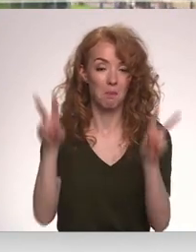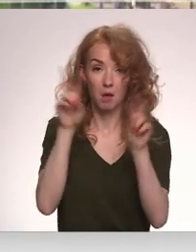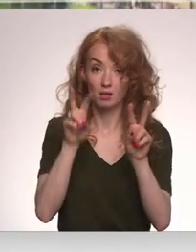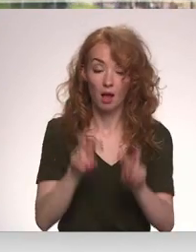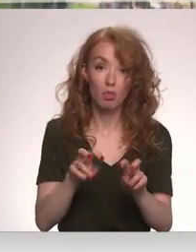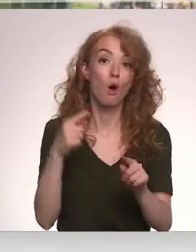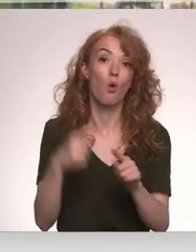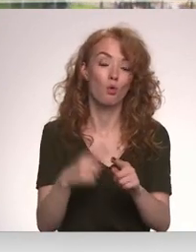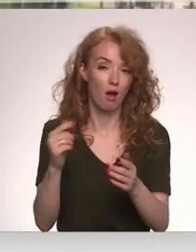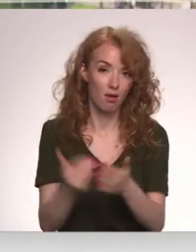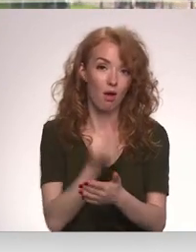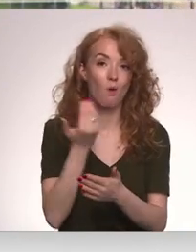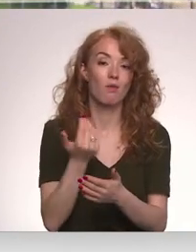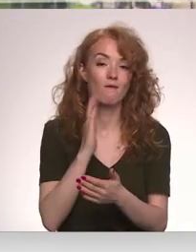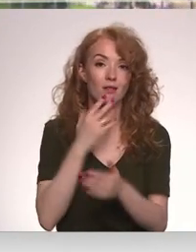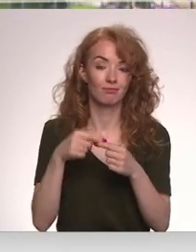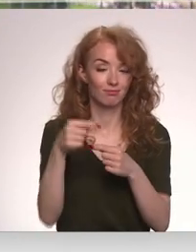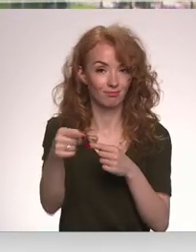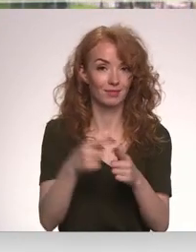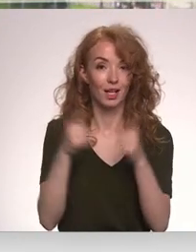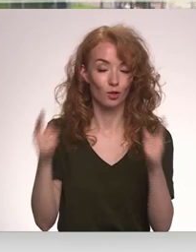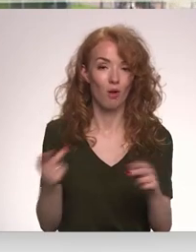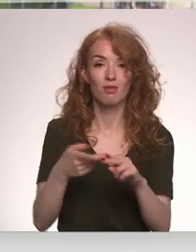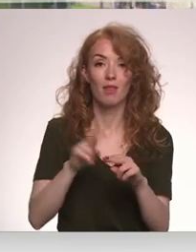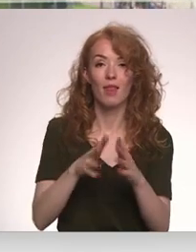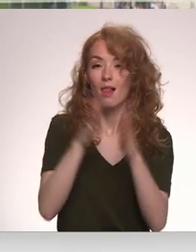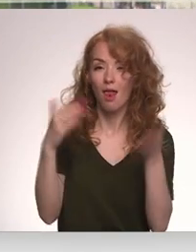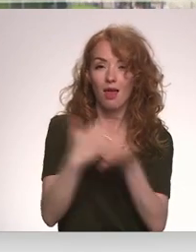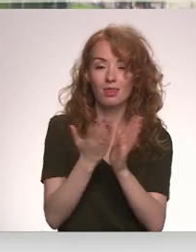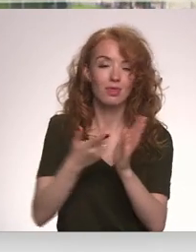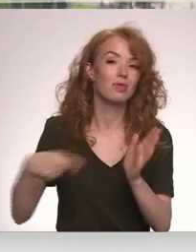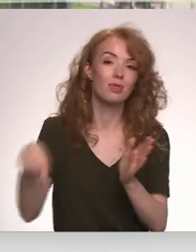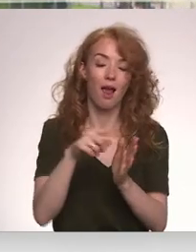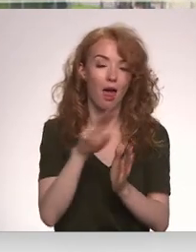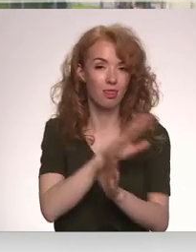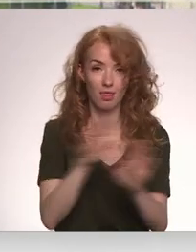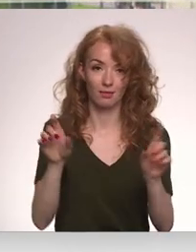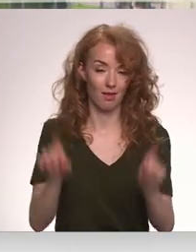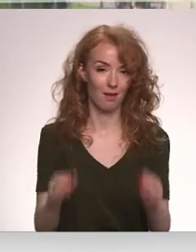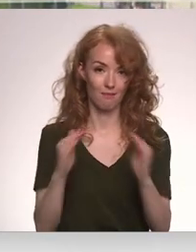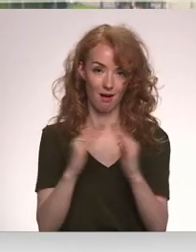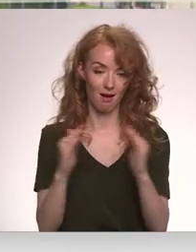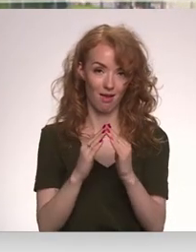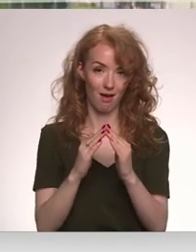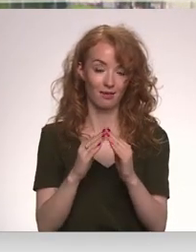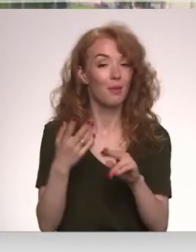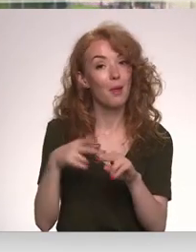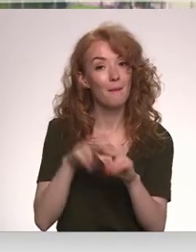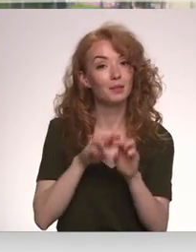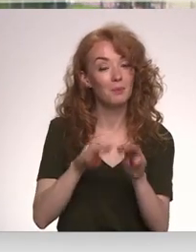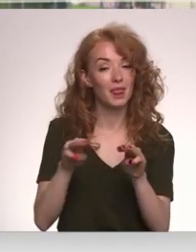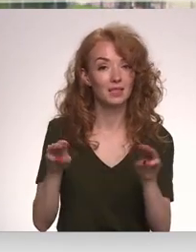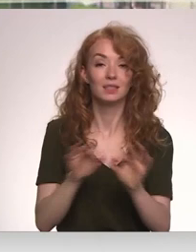Un jau atkal, sākoties vasaras sezonē, gaidāms, ka liela daļa cilvēku nebūs mājās palcēji. Tāpēc